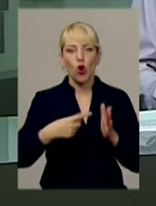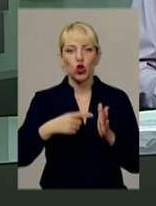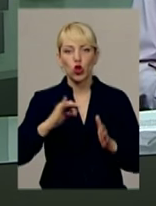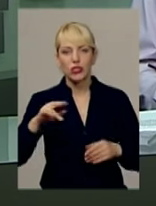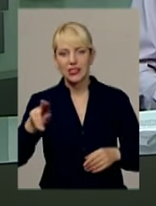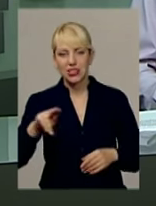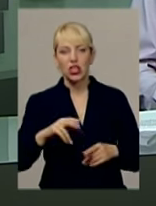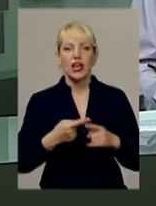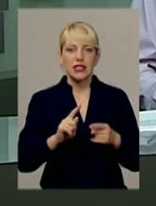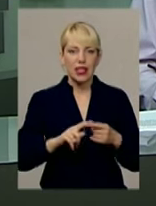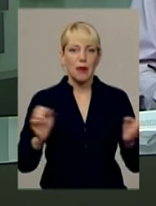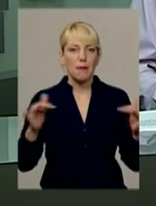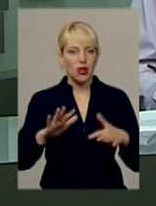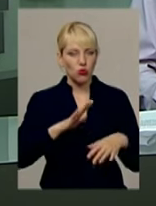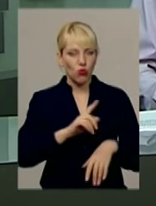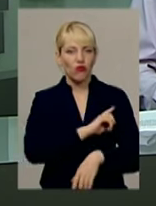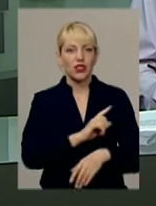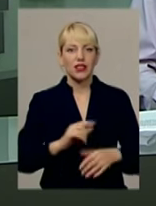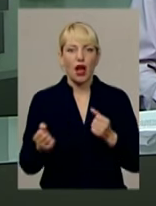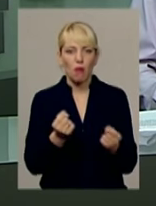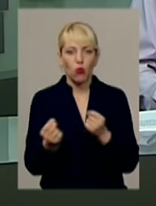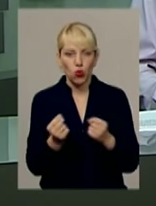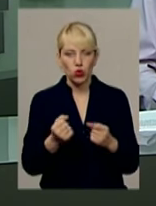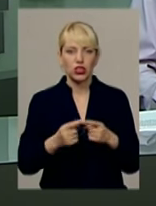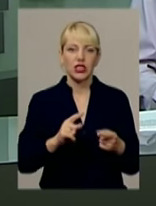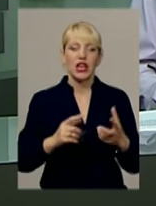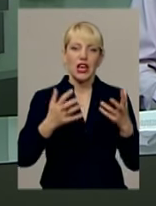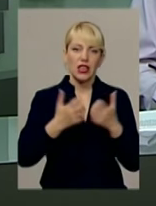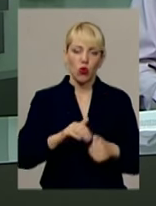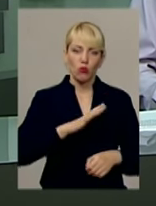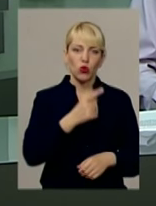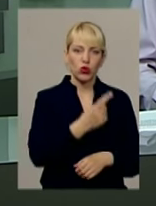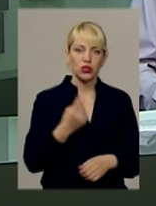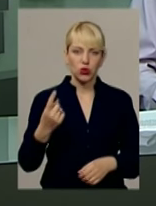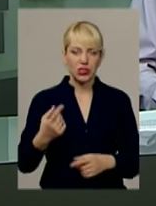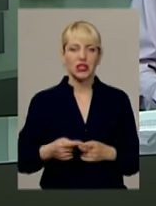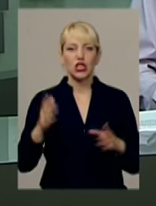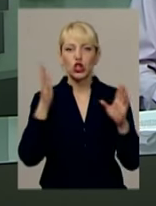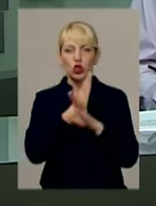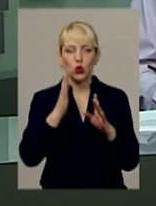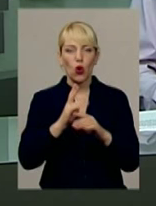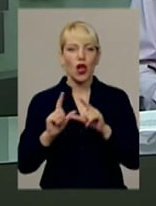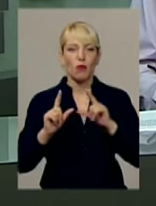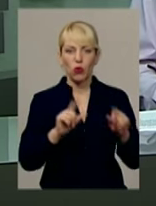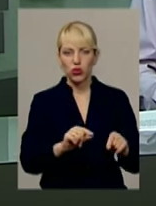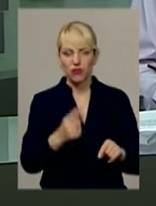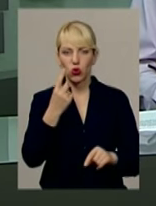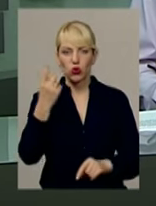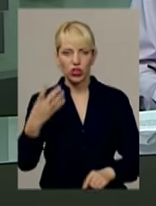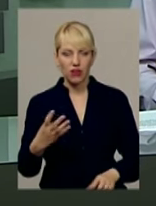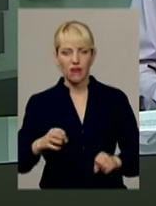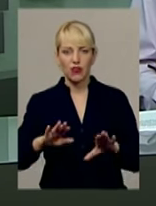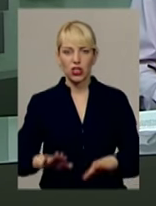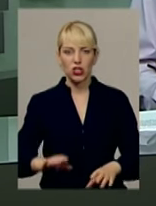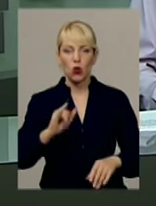доволі напруженим. Основний та додатковий час закінчився з рахунком 1-1. Тому доля путівки до однієї четвертої вирішувалась у